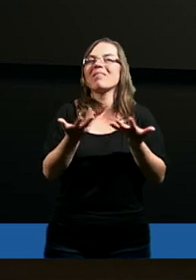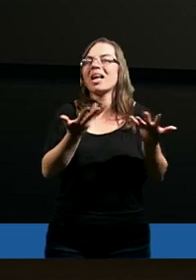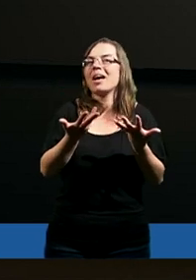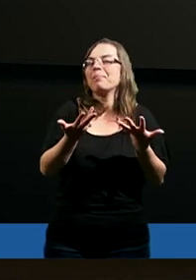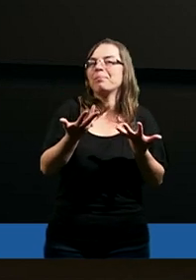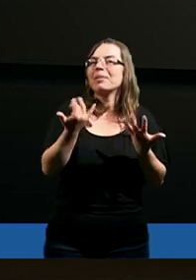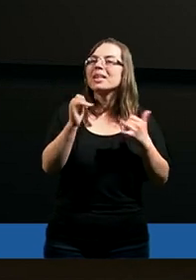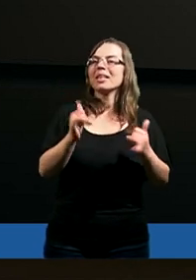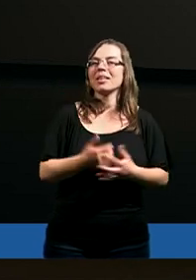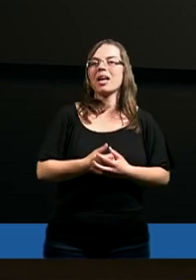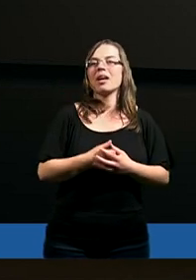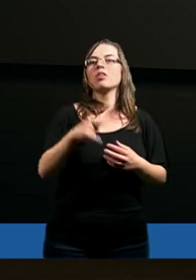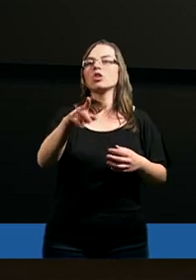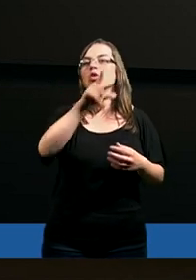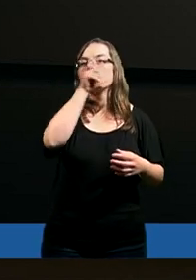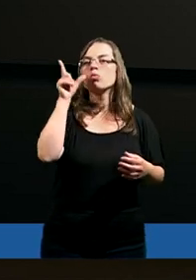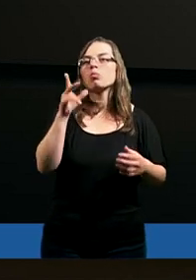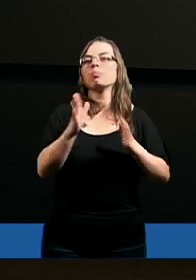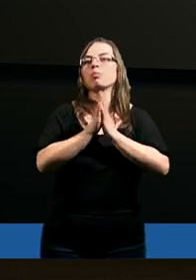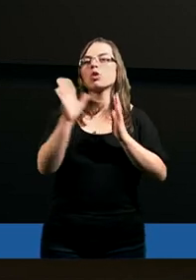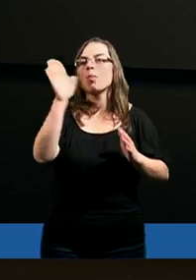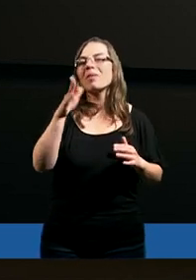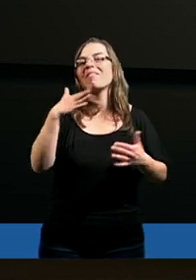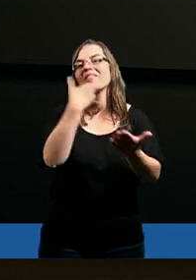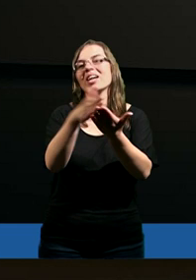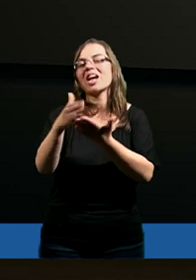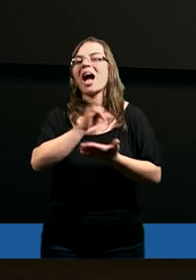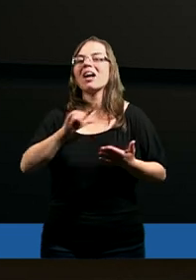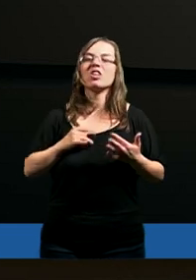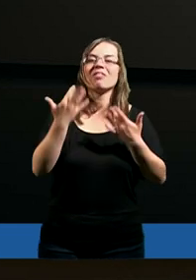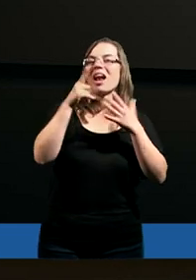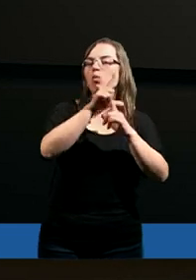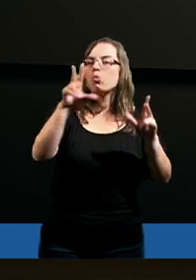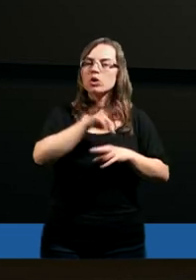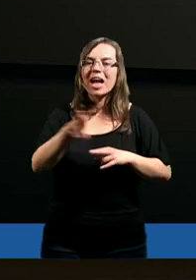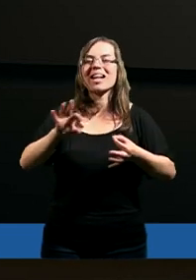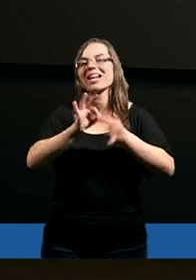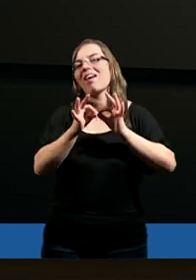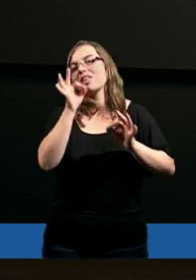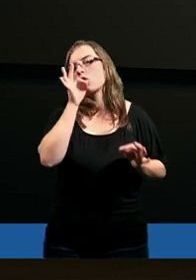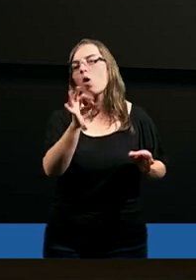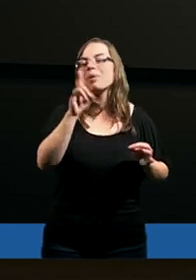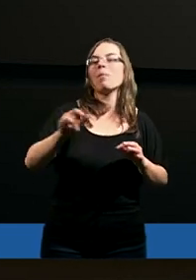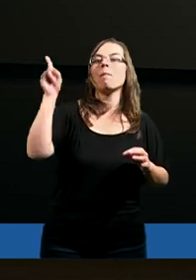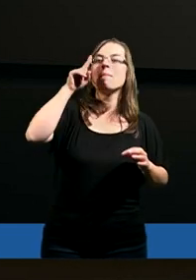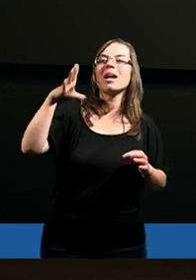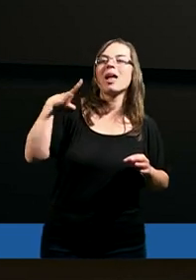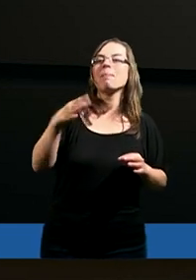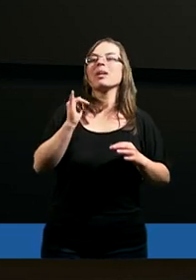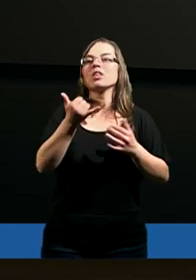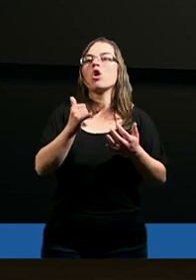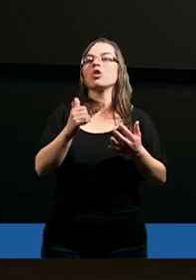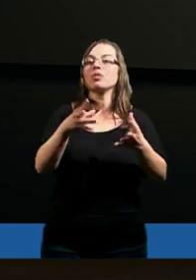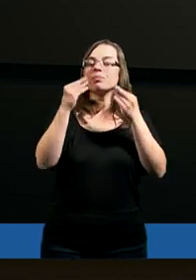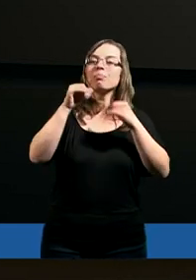ascetyczne ruchy, kiedy ludzie dla Boga wyrzekali się wielu rzeczy, nawet dobrych, byle tylko,